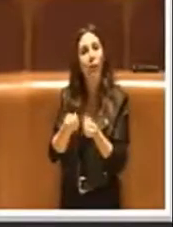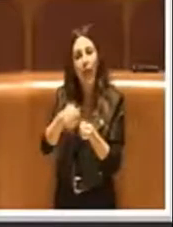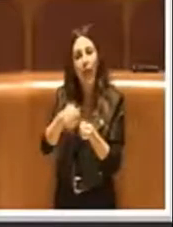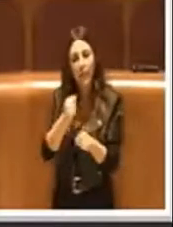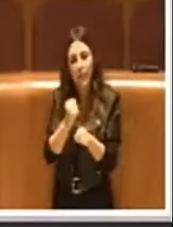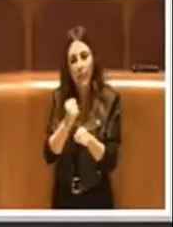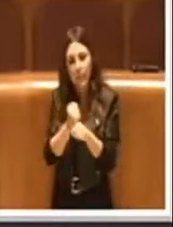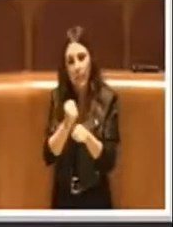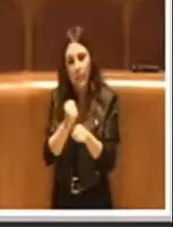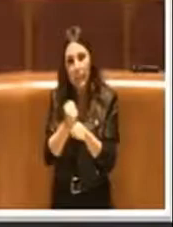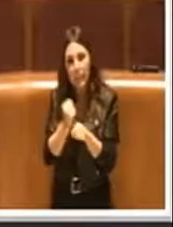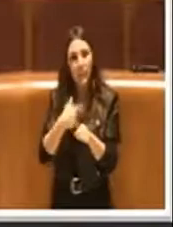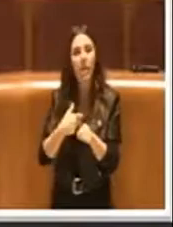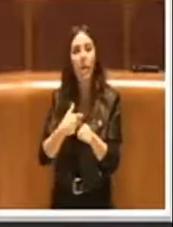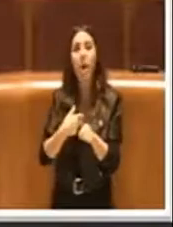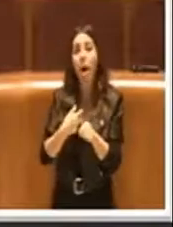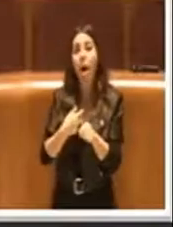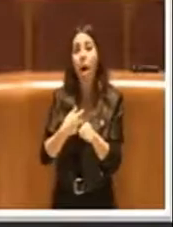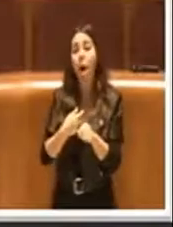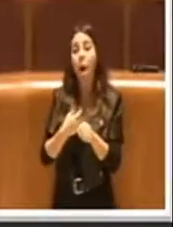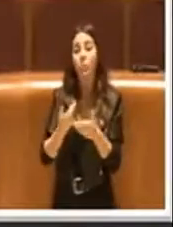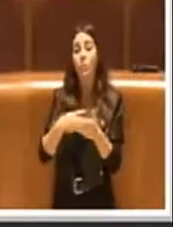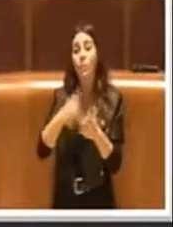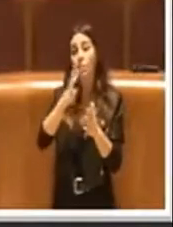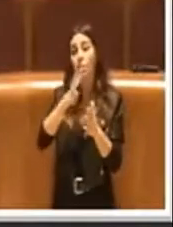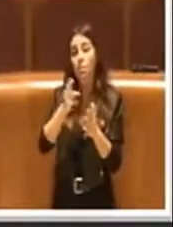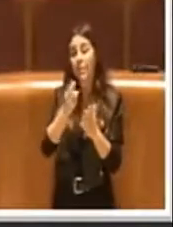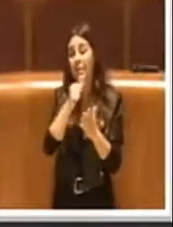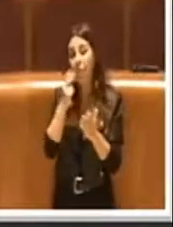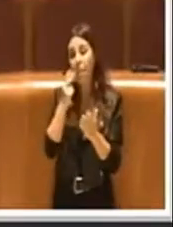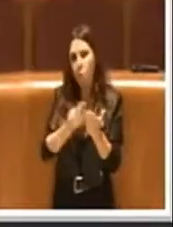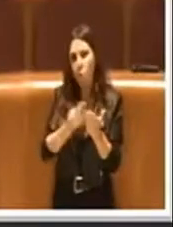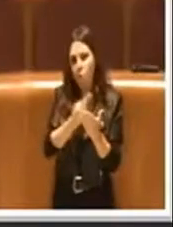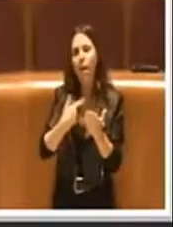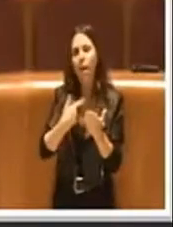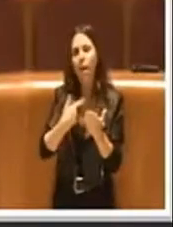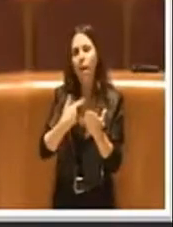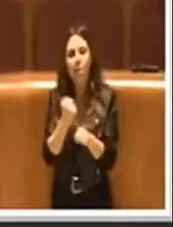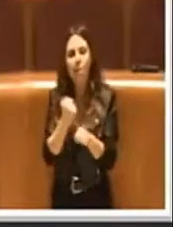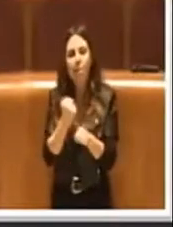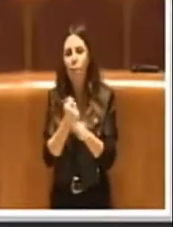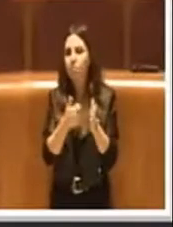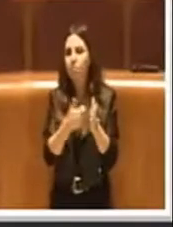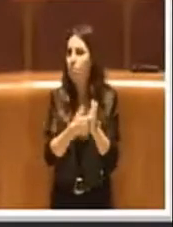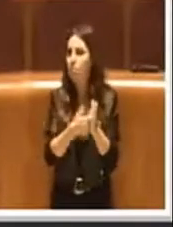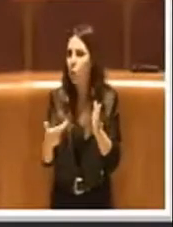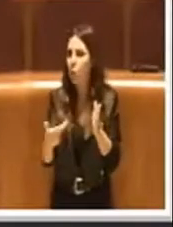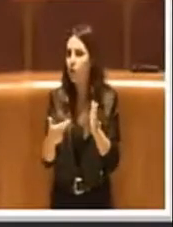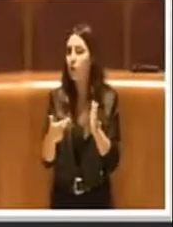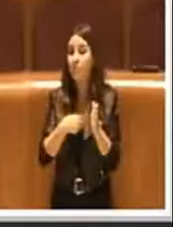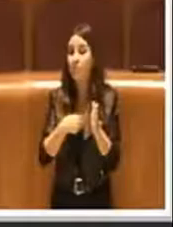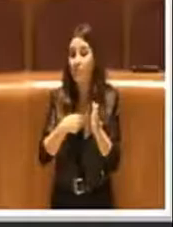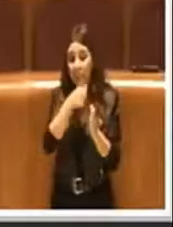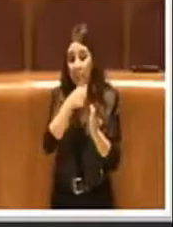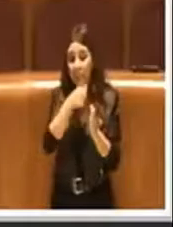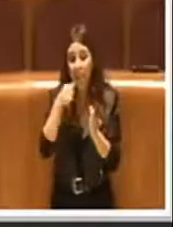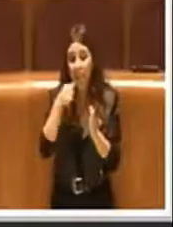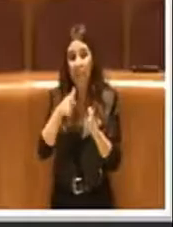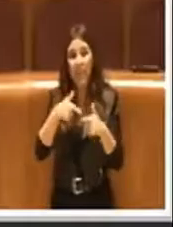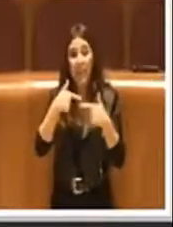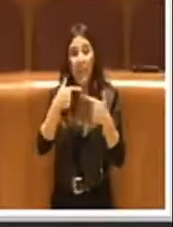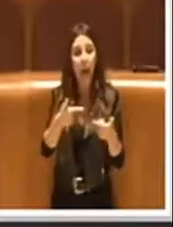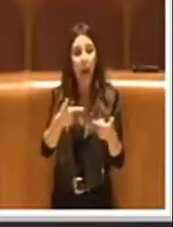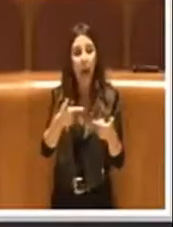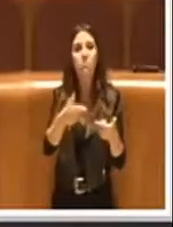tramite progettazione ed altro, quindi lavori importanti che illuminano diverse parti